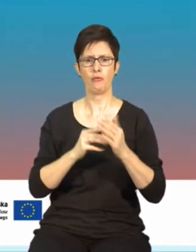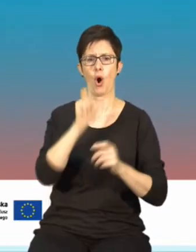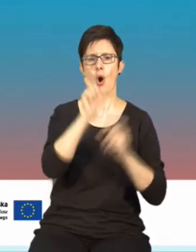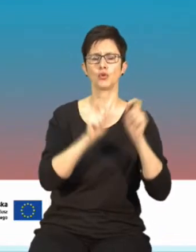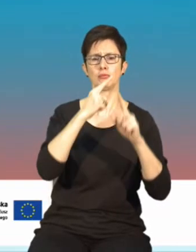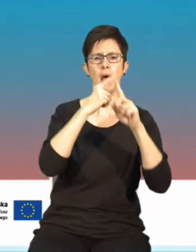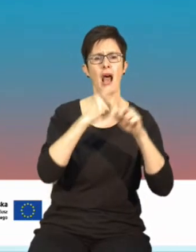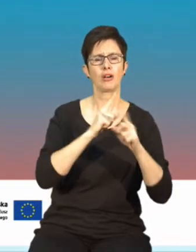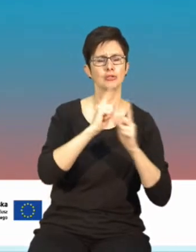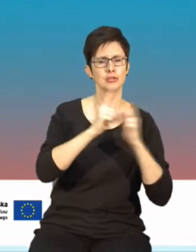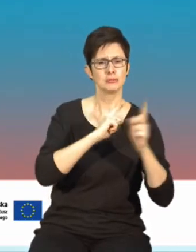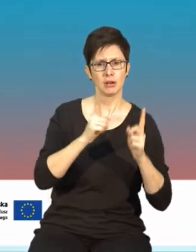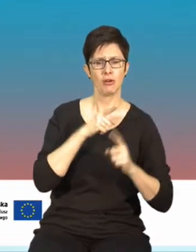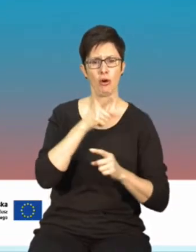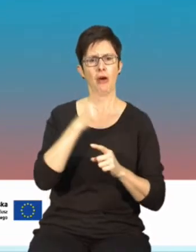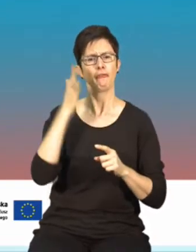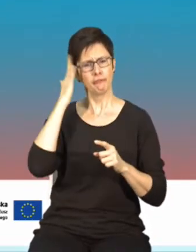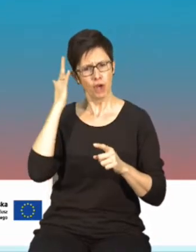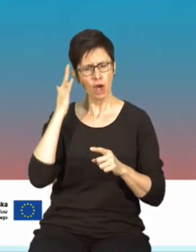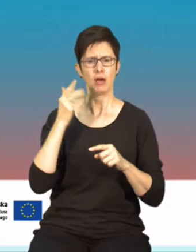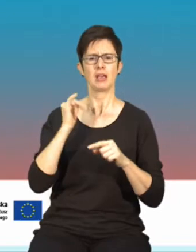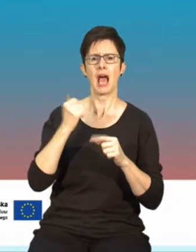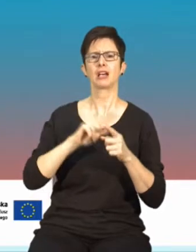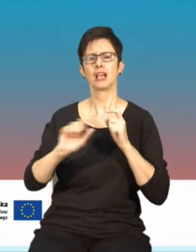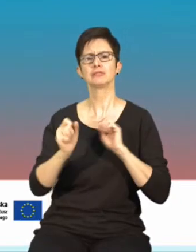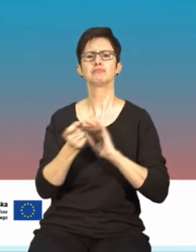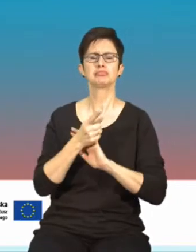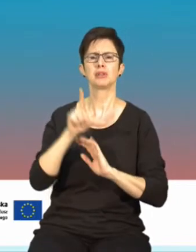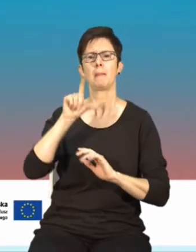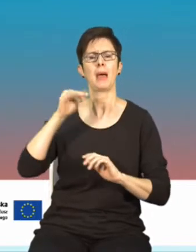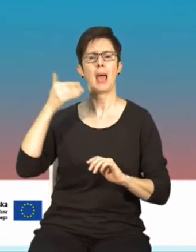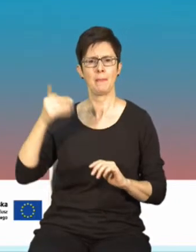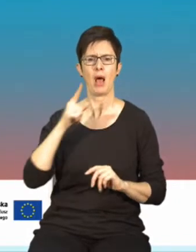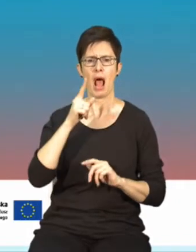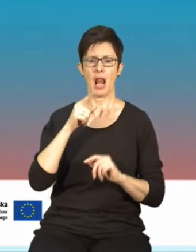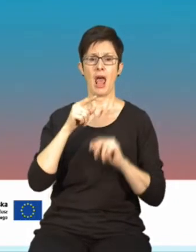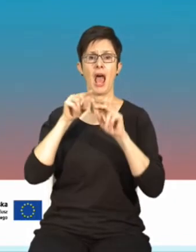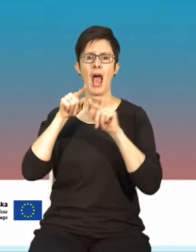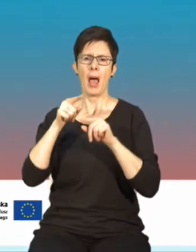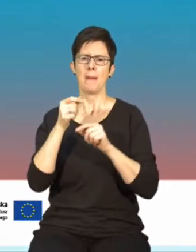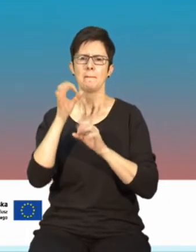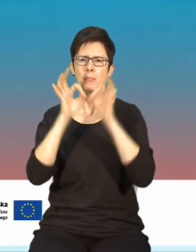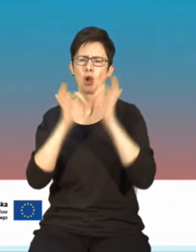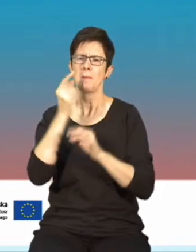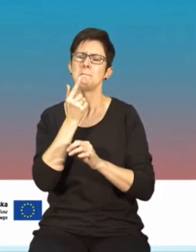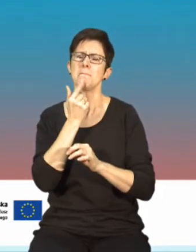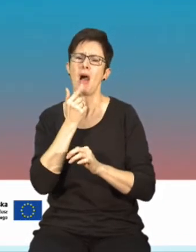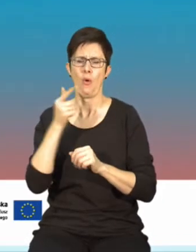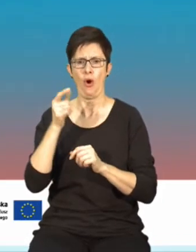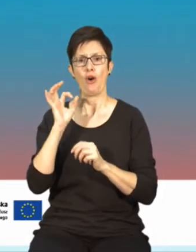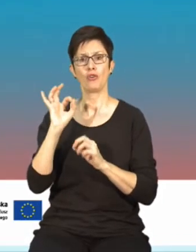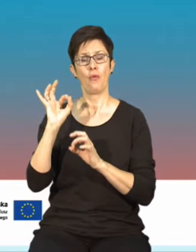pewną wiedzą na temat zjawiska PEM, to niewielki odsetek z nich uważa tą swoją wiedzę za